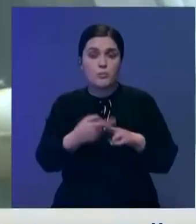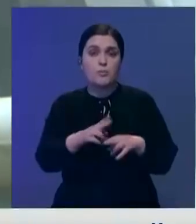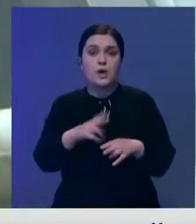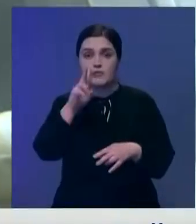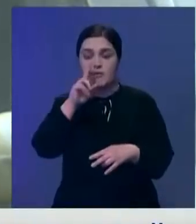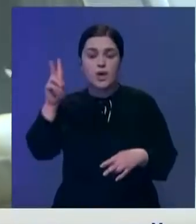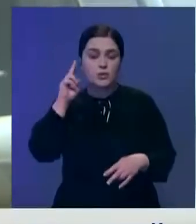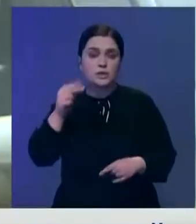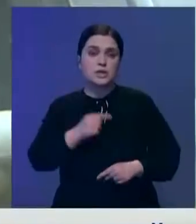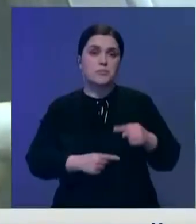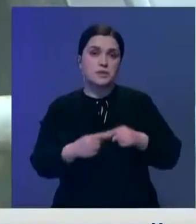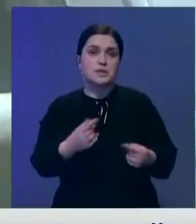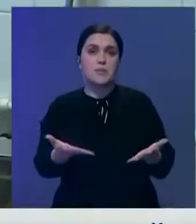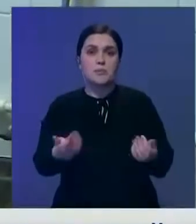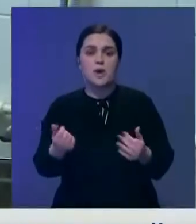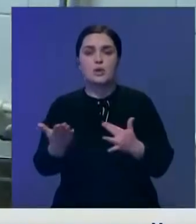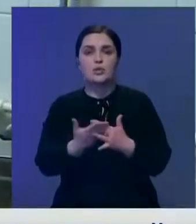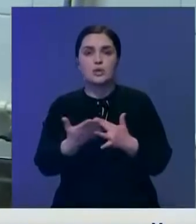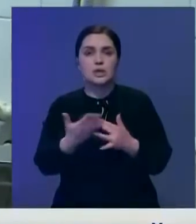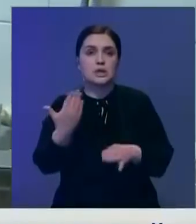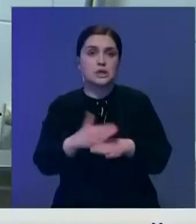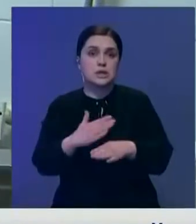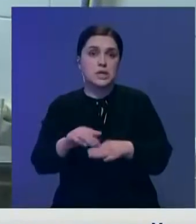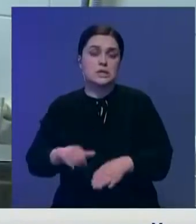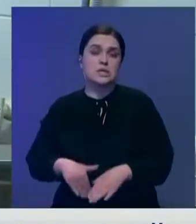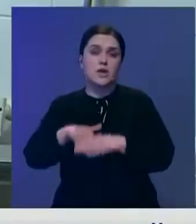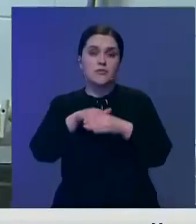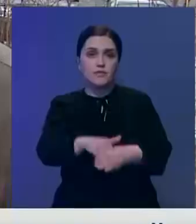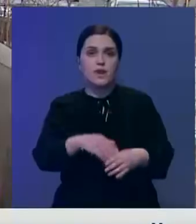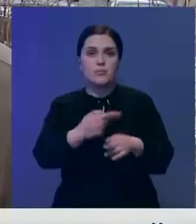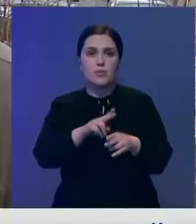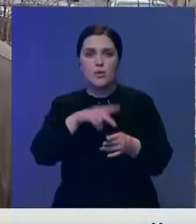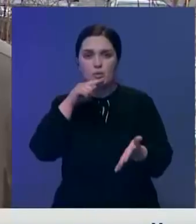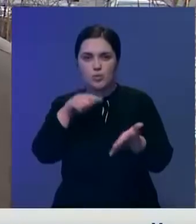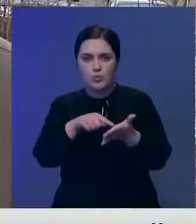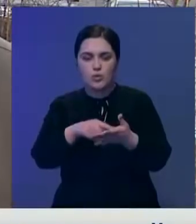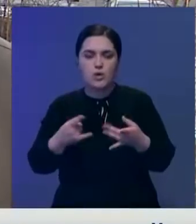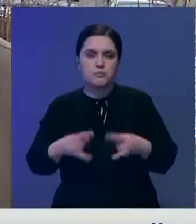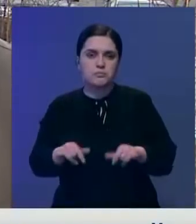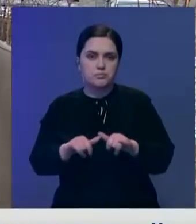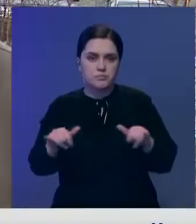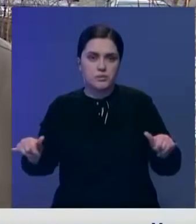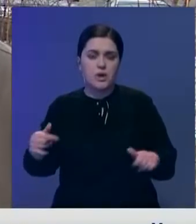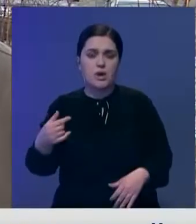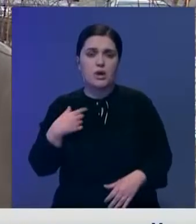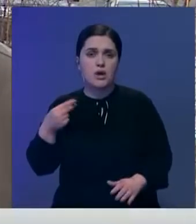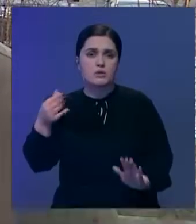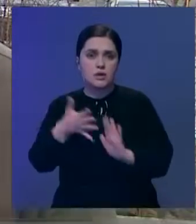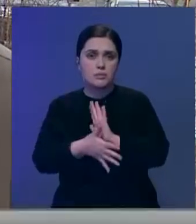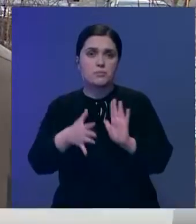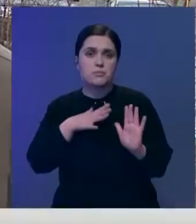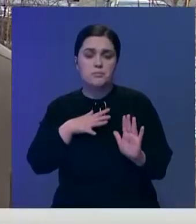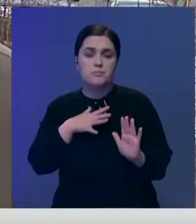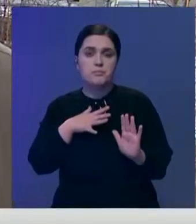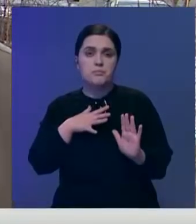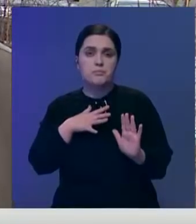Два года назад бизнесмены получили льготный кредит, деньги вложили в разведение птицы. Данный проект нам обошелся порядка 85 миллионов.